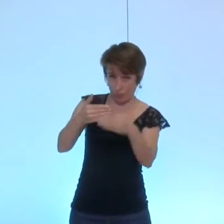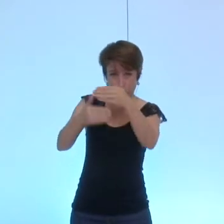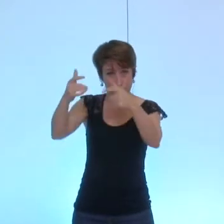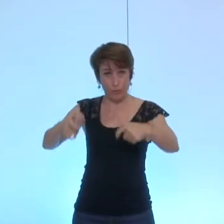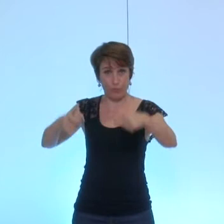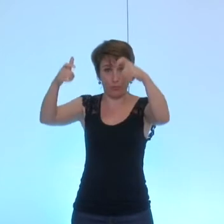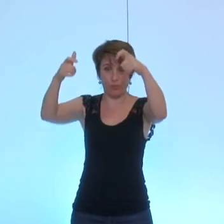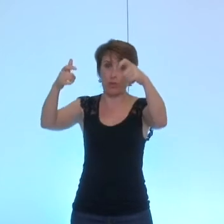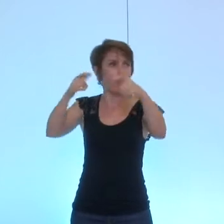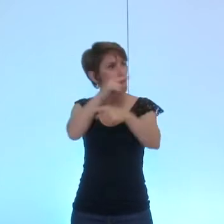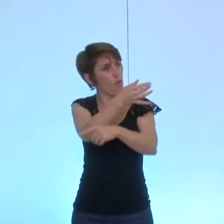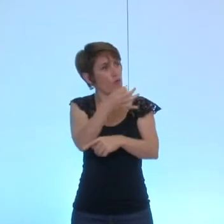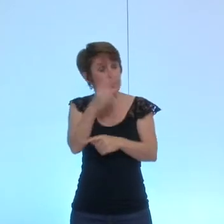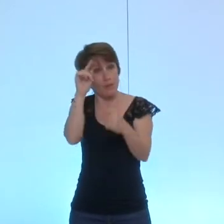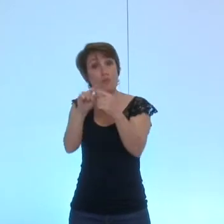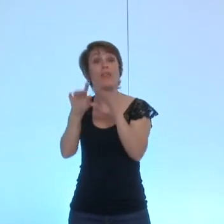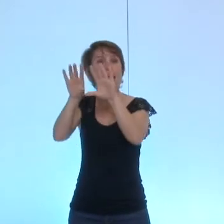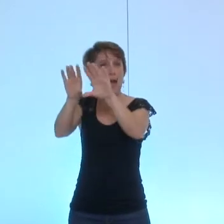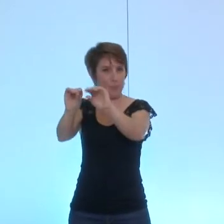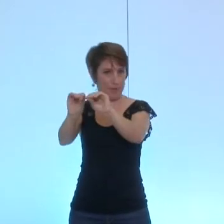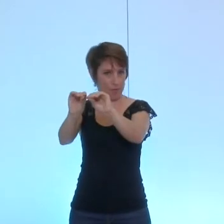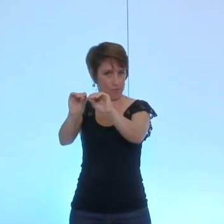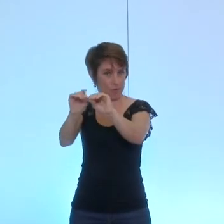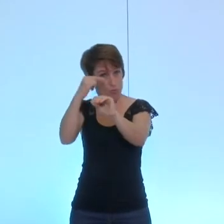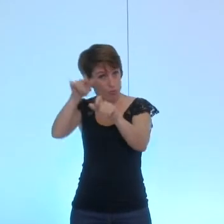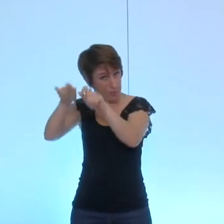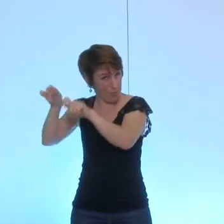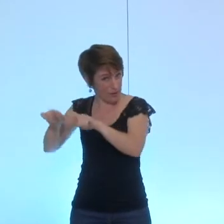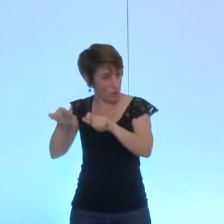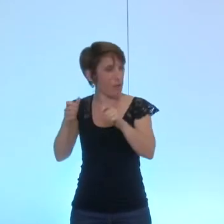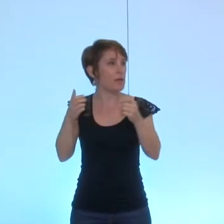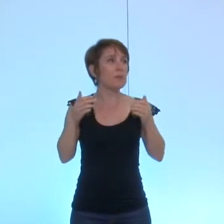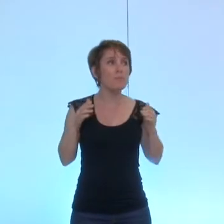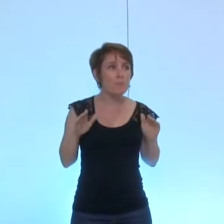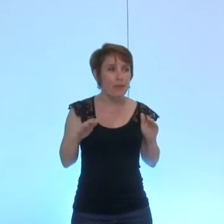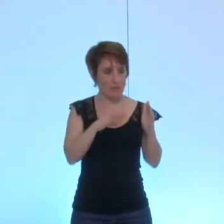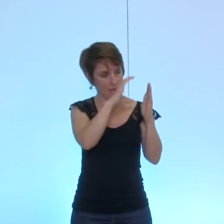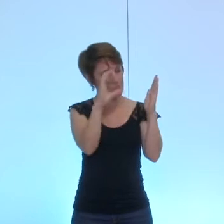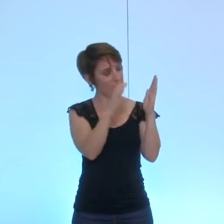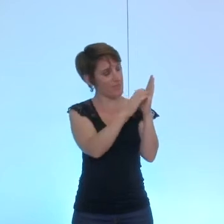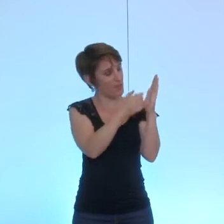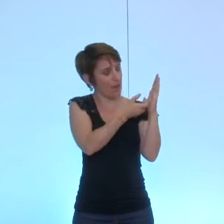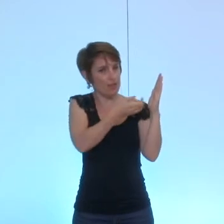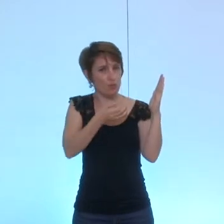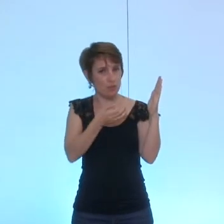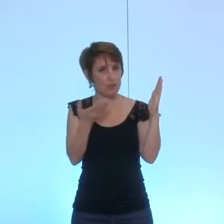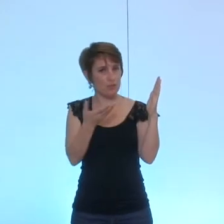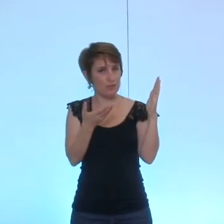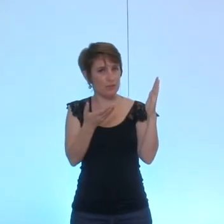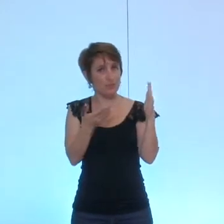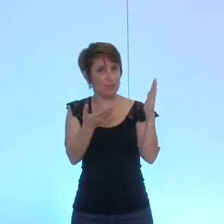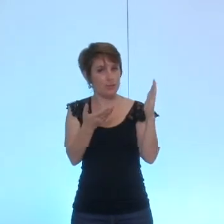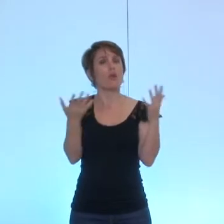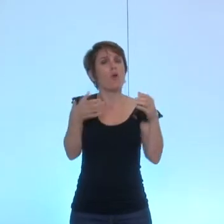mais et que c'est pour des personnes mais dans votre délibération vous dites en vue de construction par un groupement de